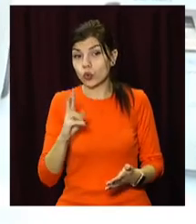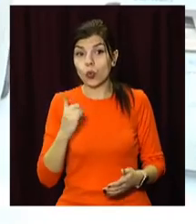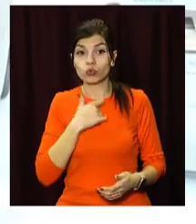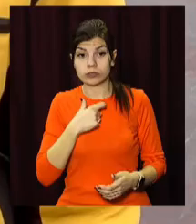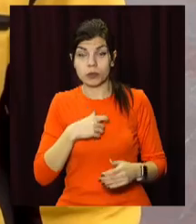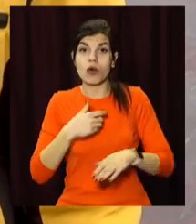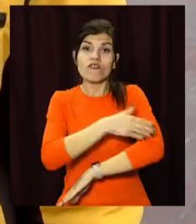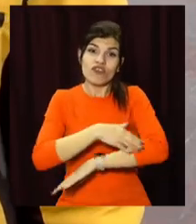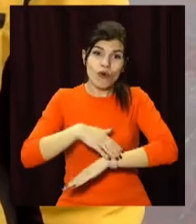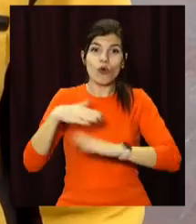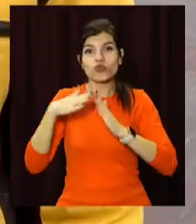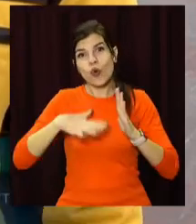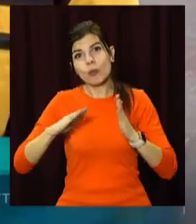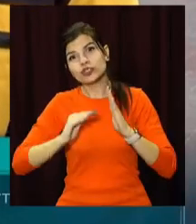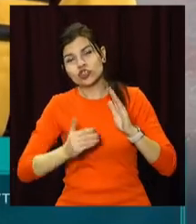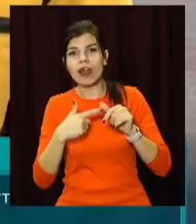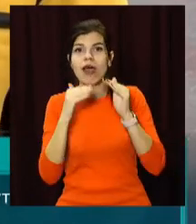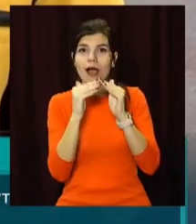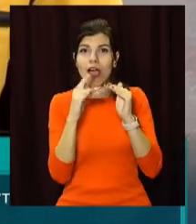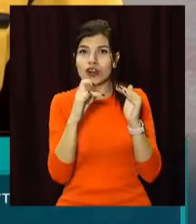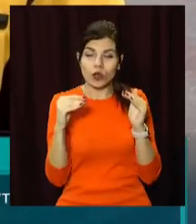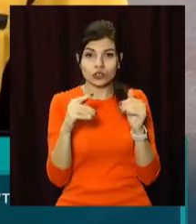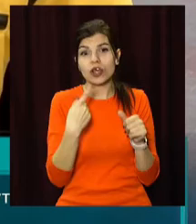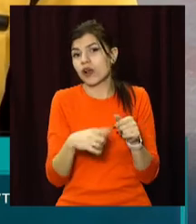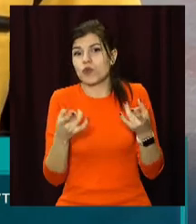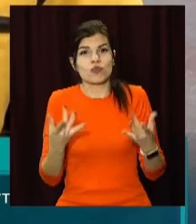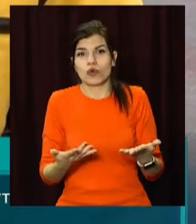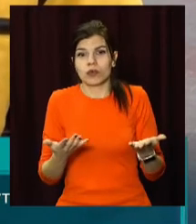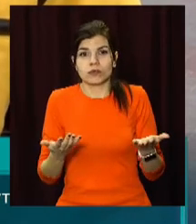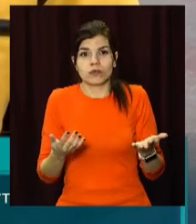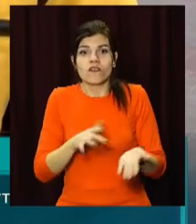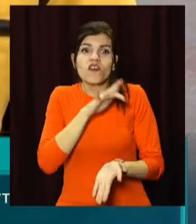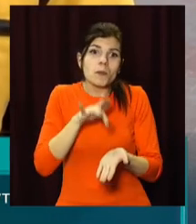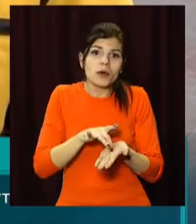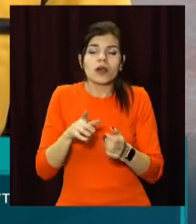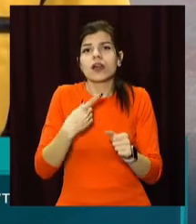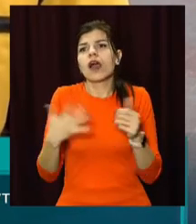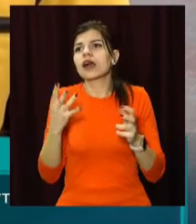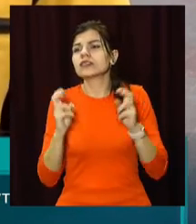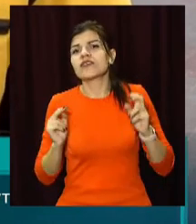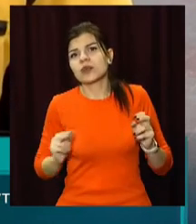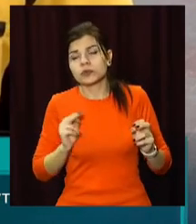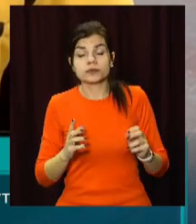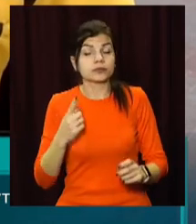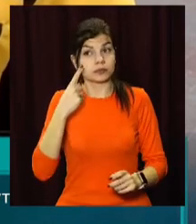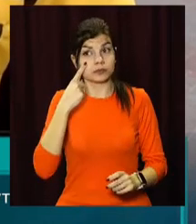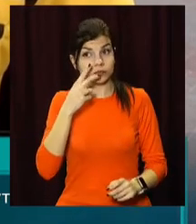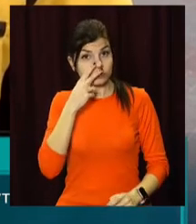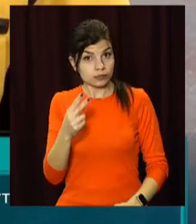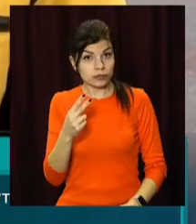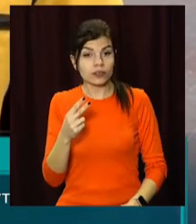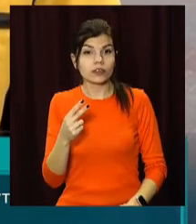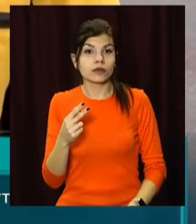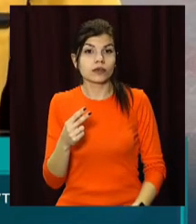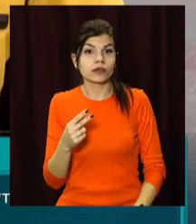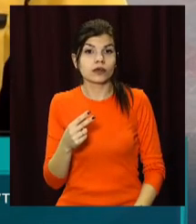в подвір'ї, чи вдома, чи в гаражі, чи навіть просто в місті, чи на якомусь підприємстві побачить предмет